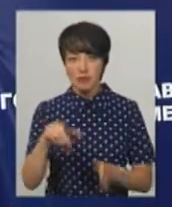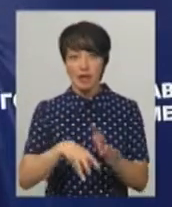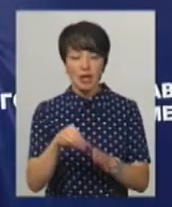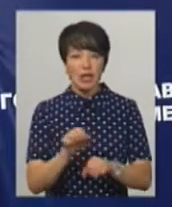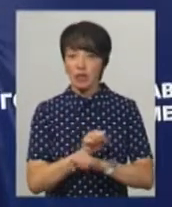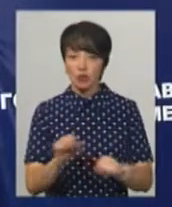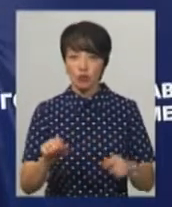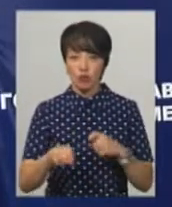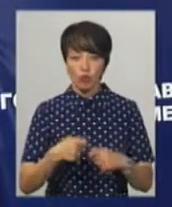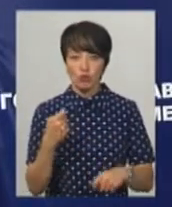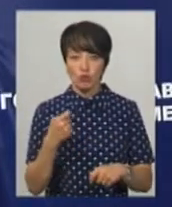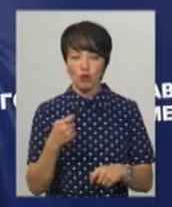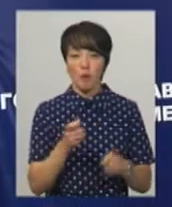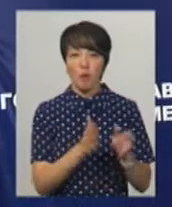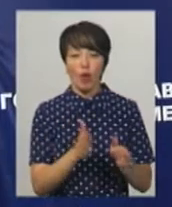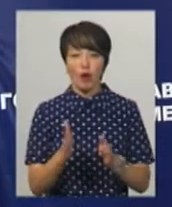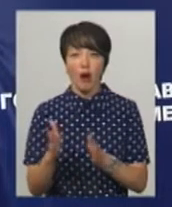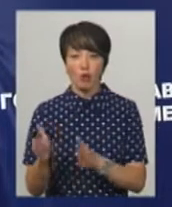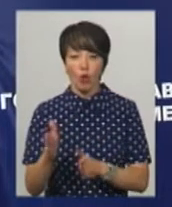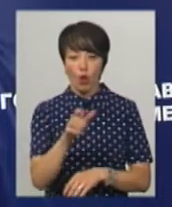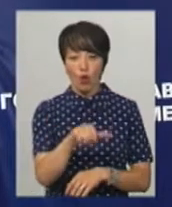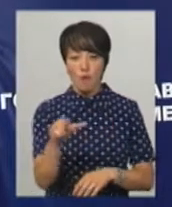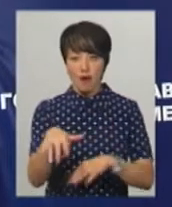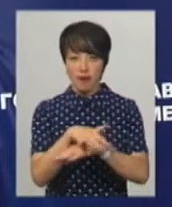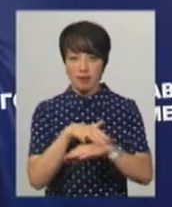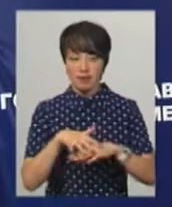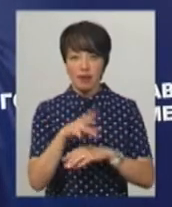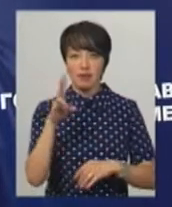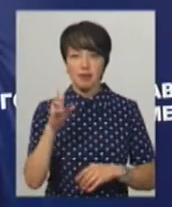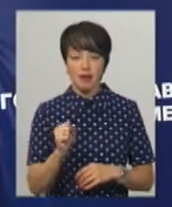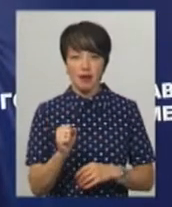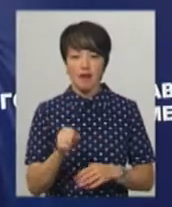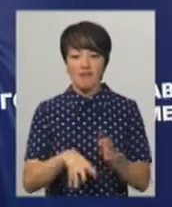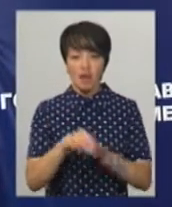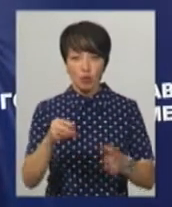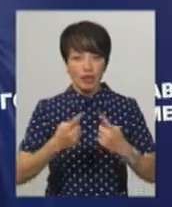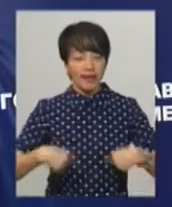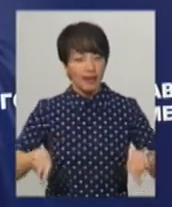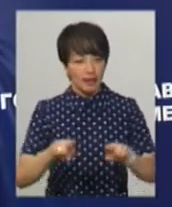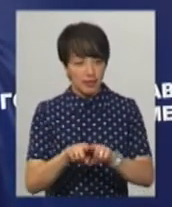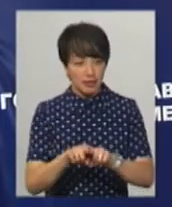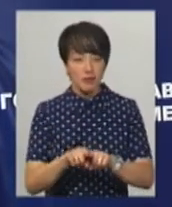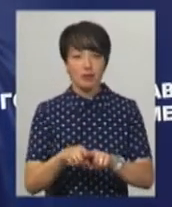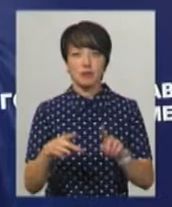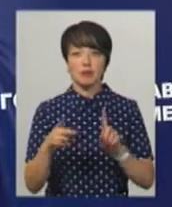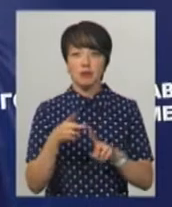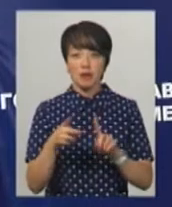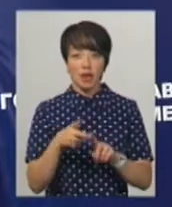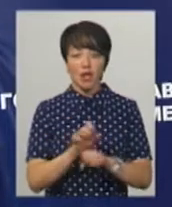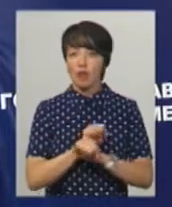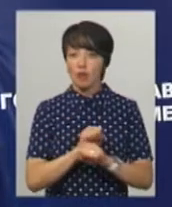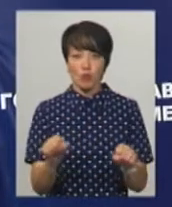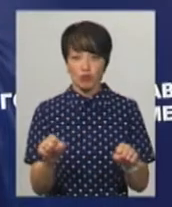не можна порушувати громадський порядок безпосередньо на виборчих дільницях. Крім цього, не